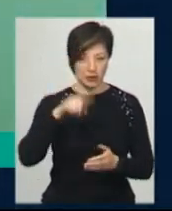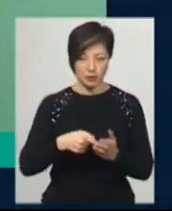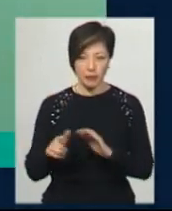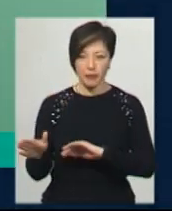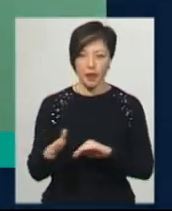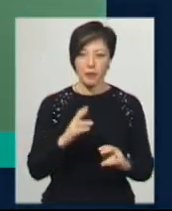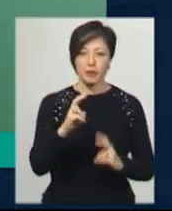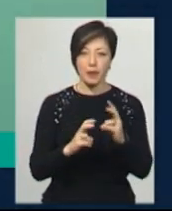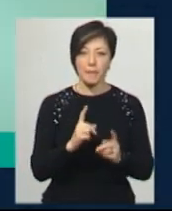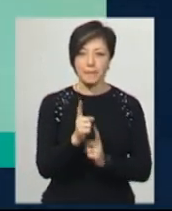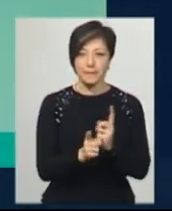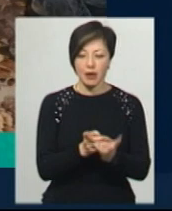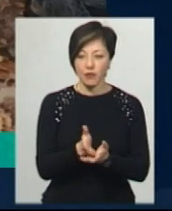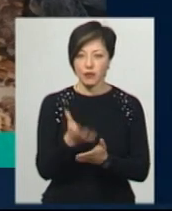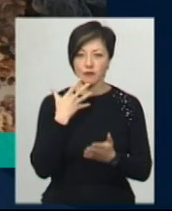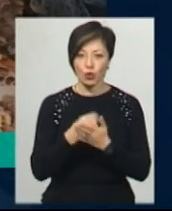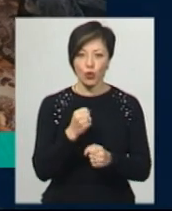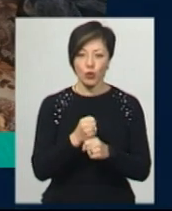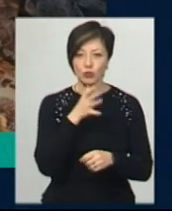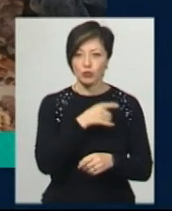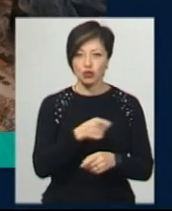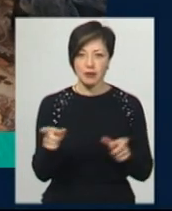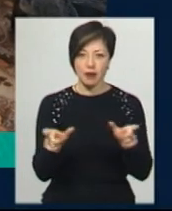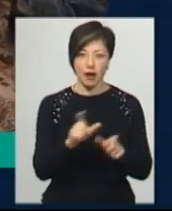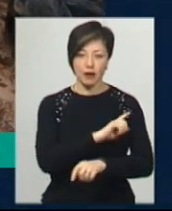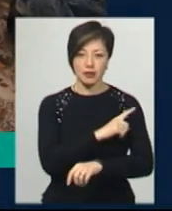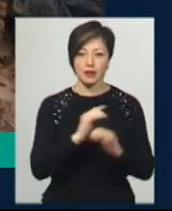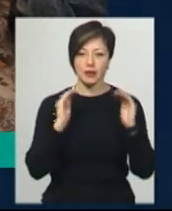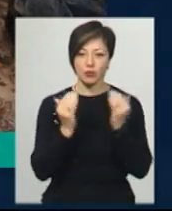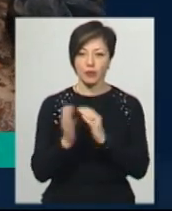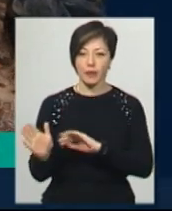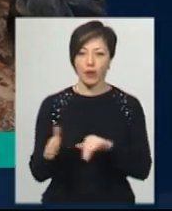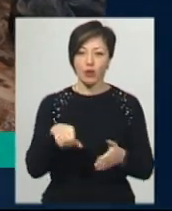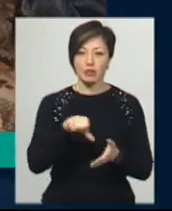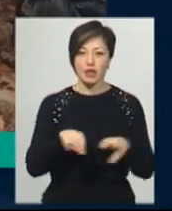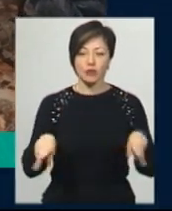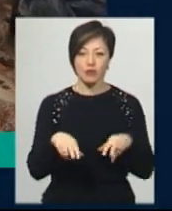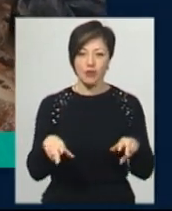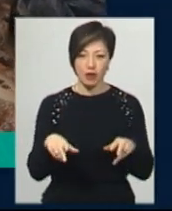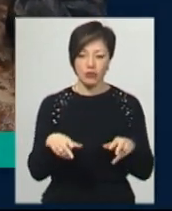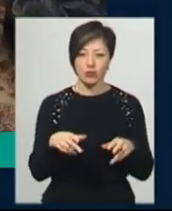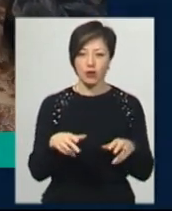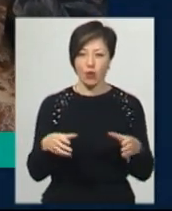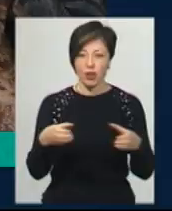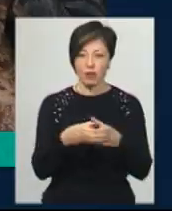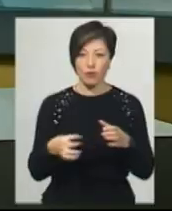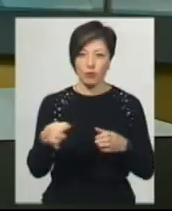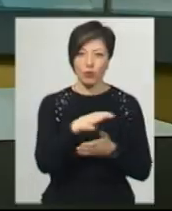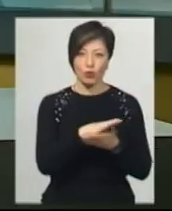перепрофілювало свою роботу під час карантину. Учасники танцювального колективу області продовжують свої заняття в онлайн-режимі.